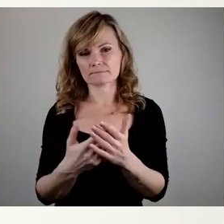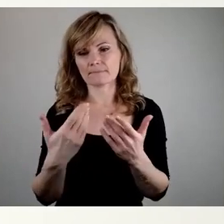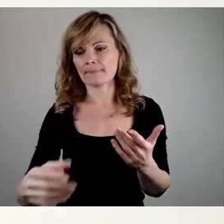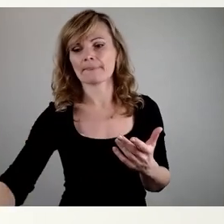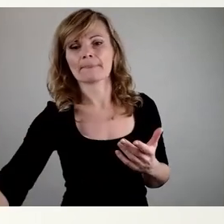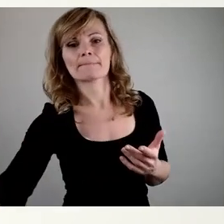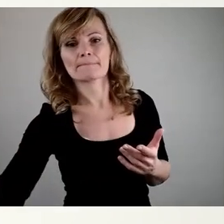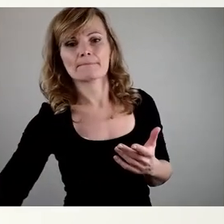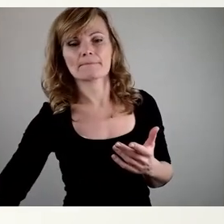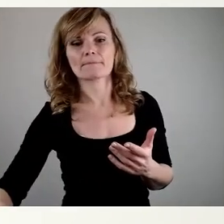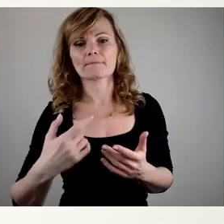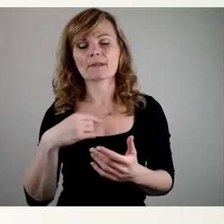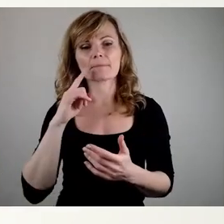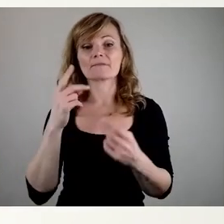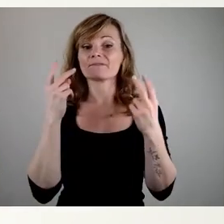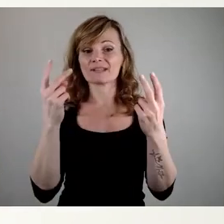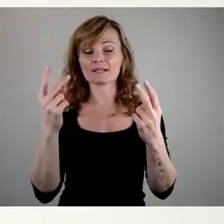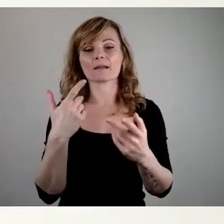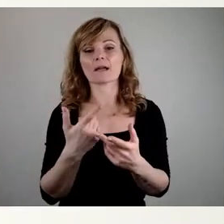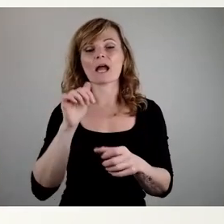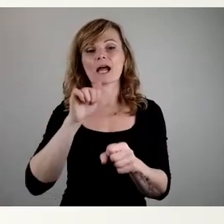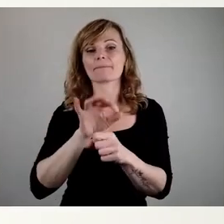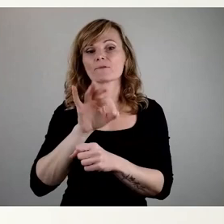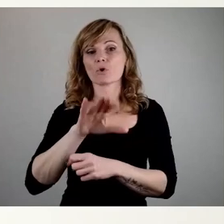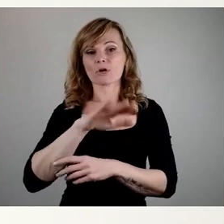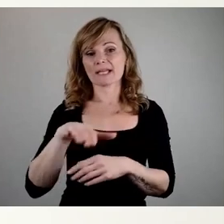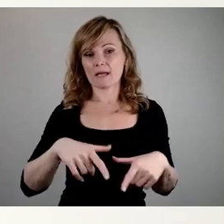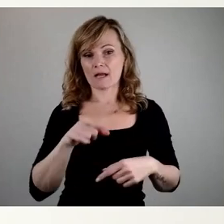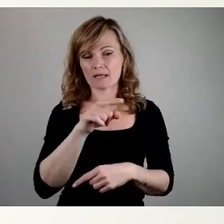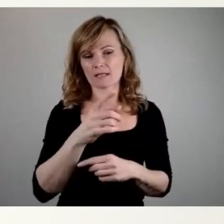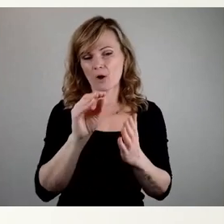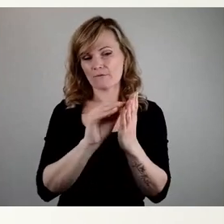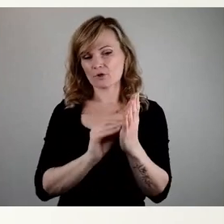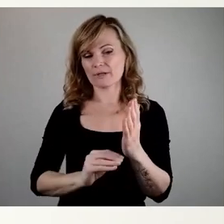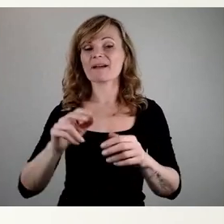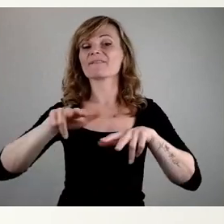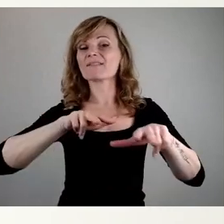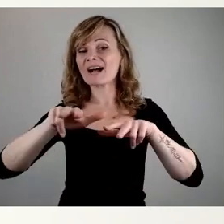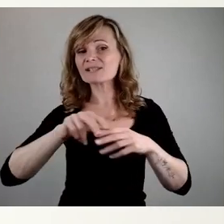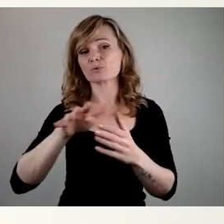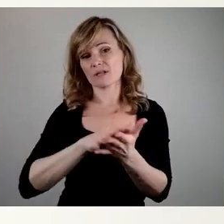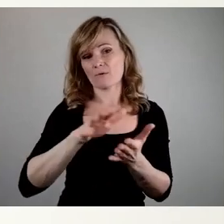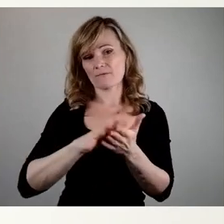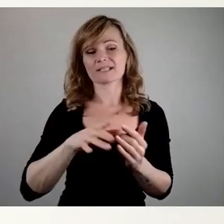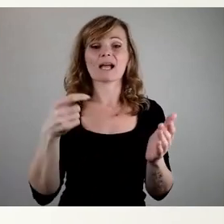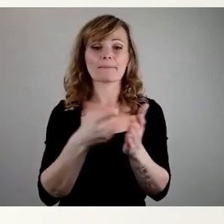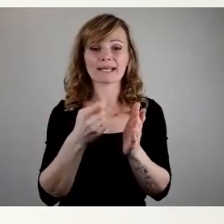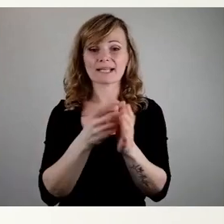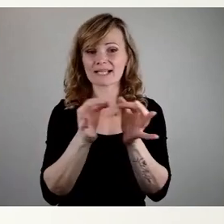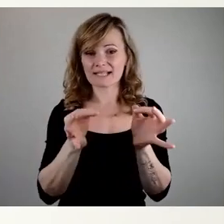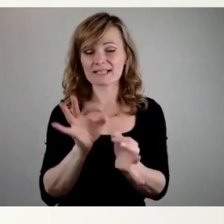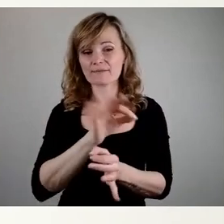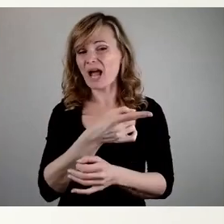Entscheidende ist, was das Amt für Kita aufgeschrieben hat, der Verwaltungsaufwand, die Beitragssätze für alle Kinder rückwärten,